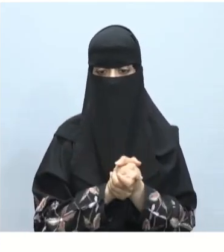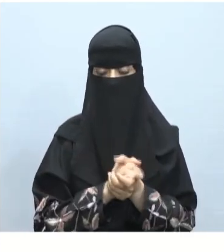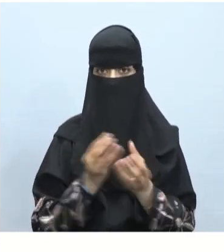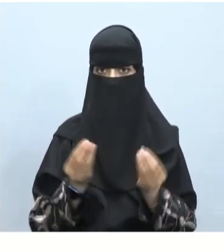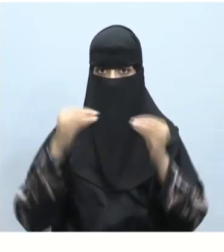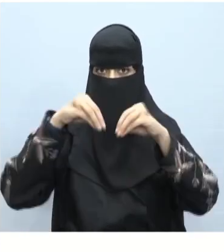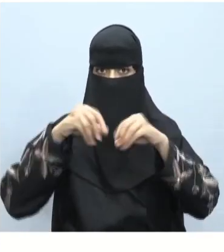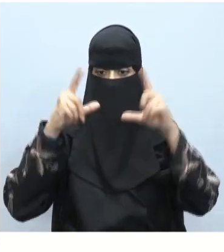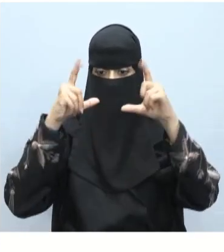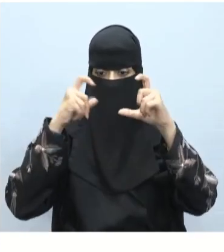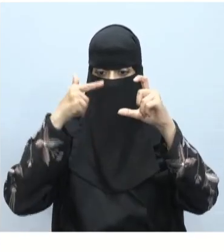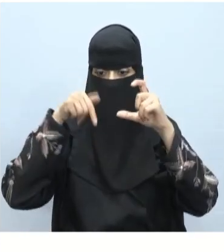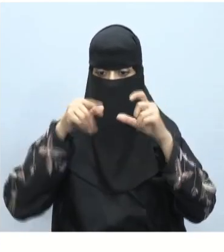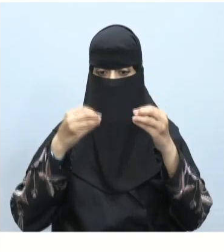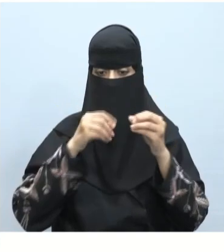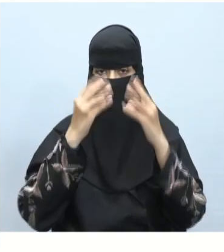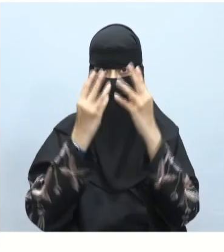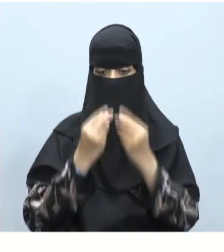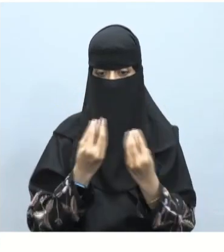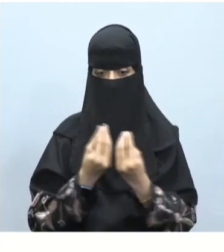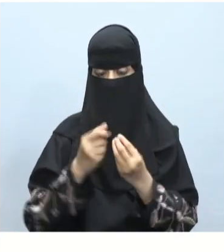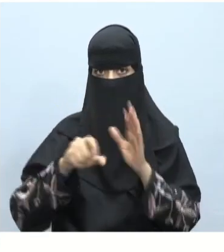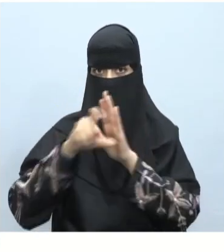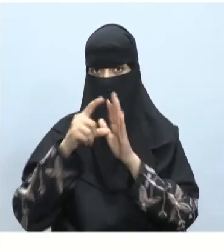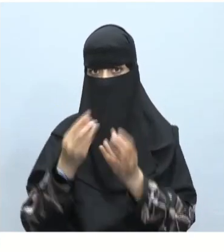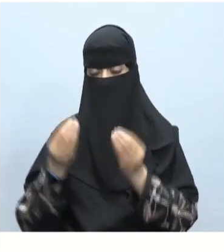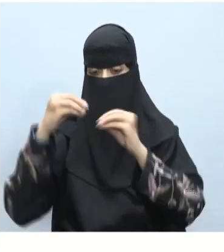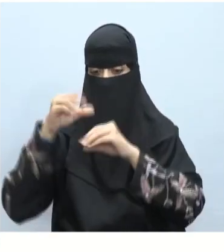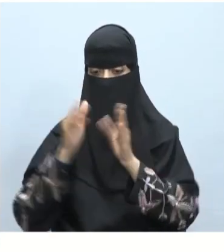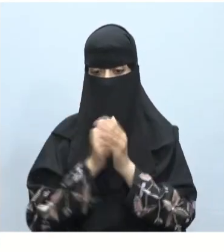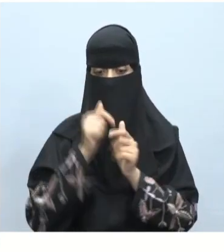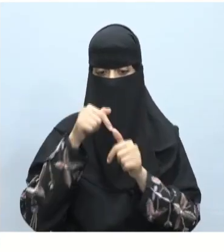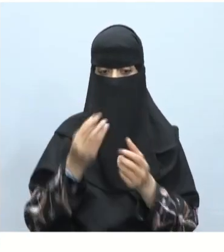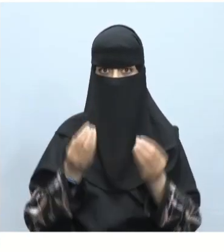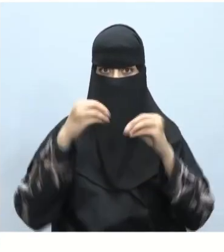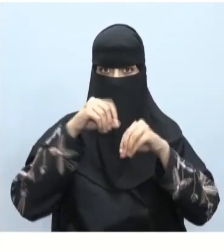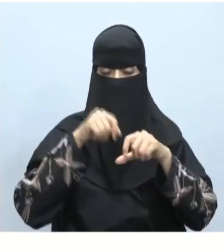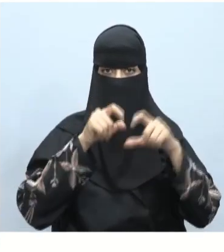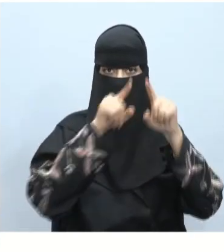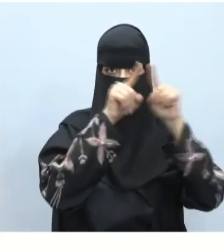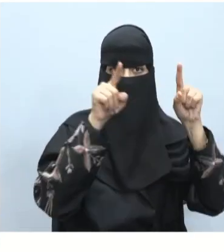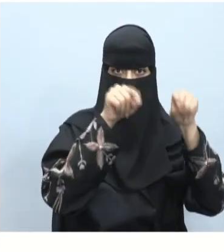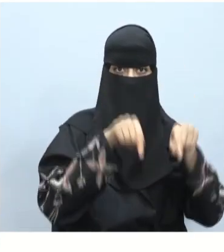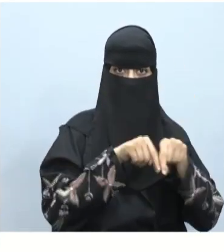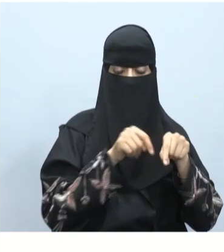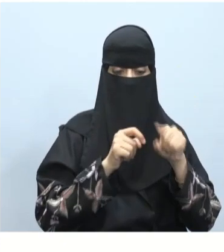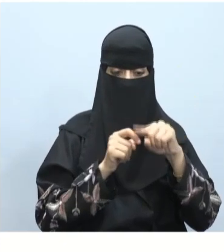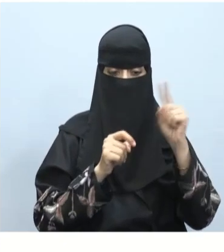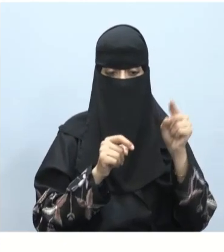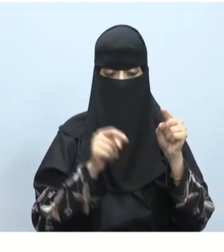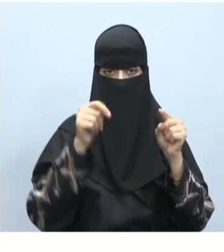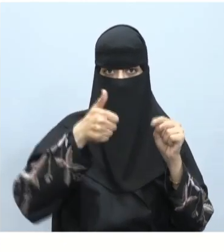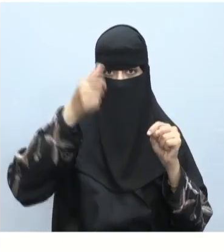أيضا أضفنا صور تتناسب مع النص المضاف والإضافة الصور ذكرنا أنه من علامة التبويب